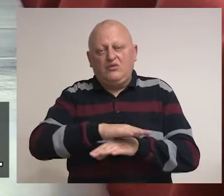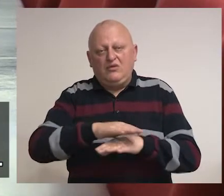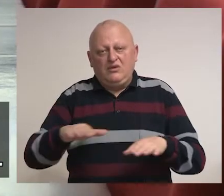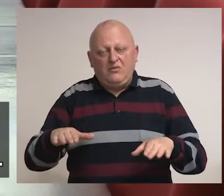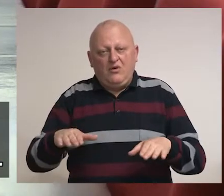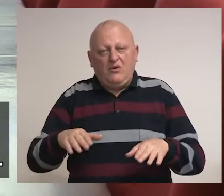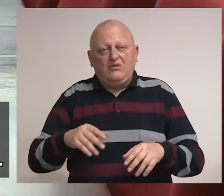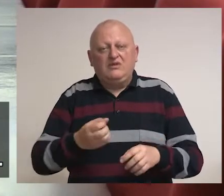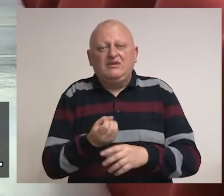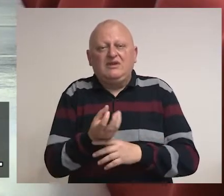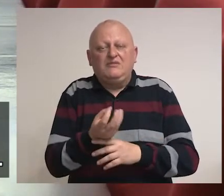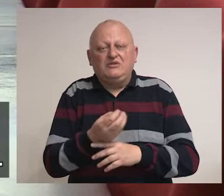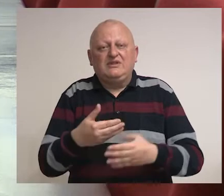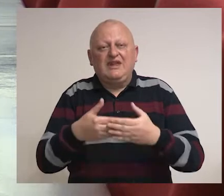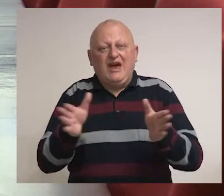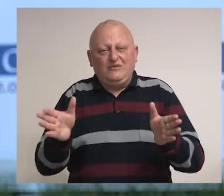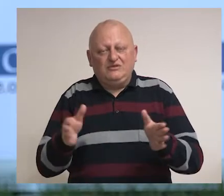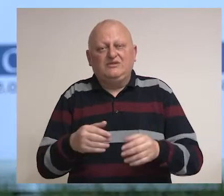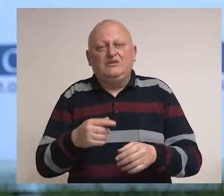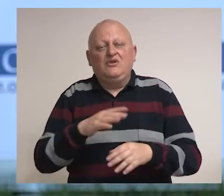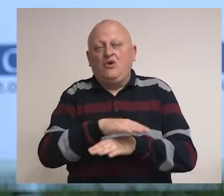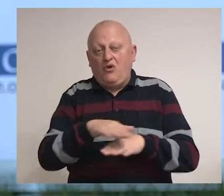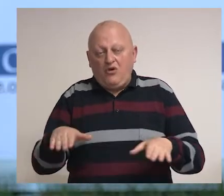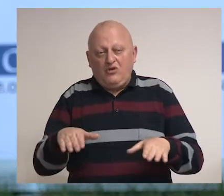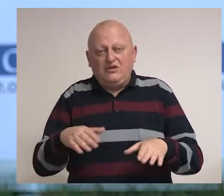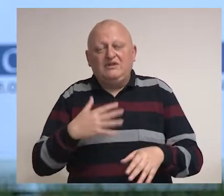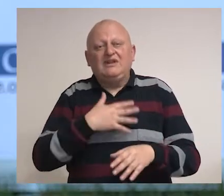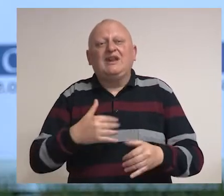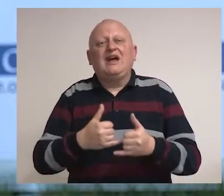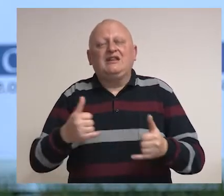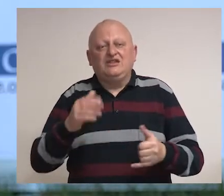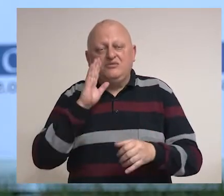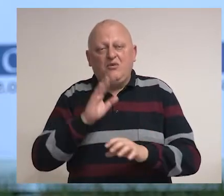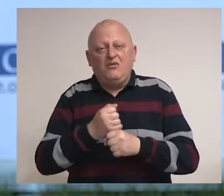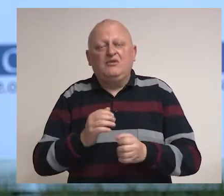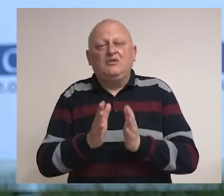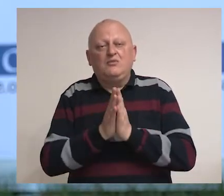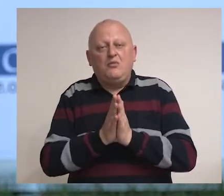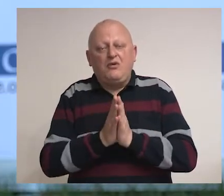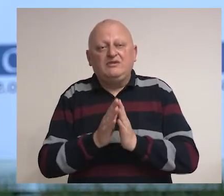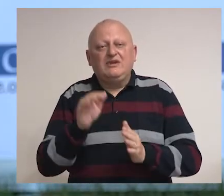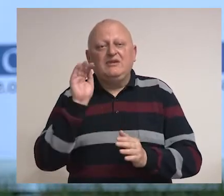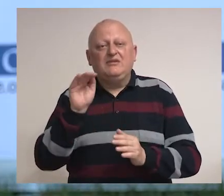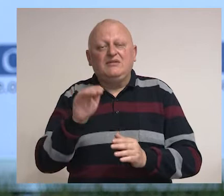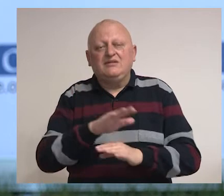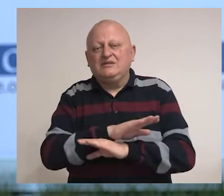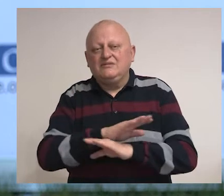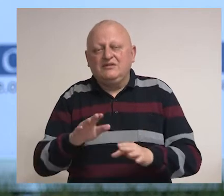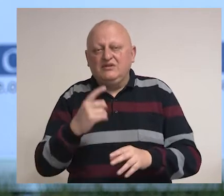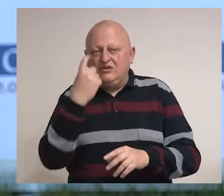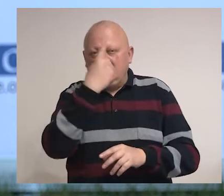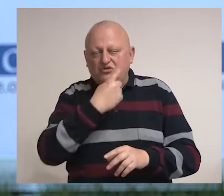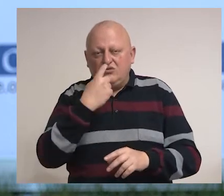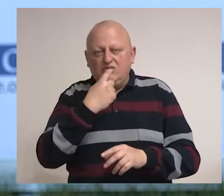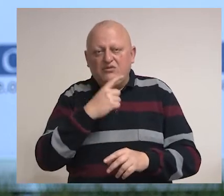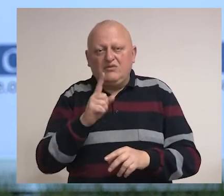način informisati javnost. Konačno, dragi građani BiH, molim vas da prijavite sve sumne